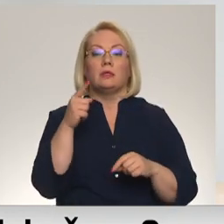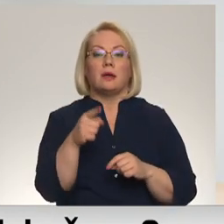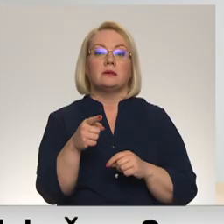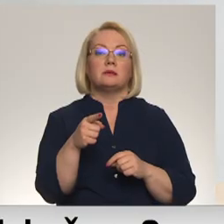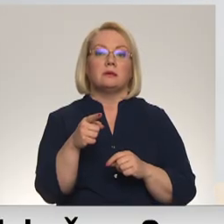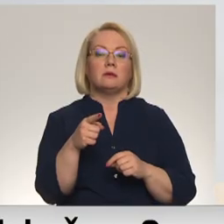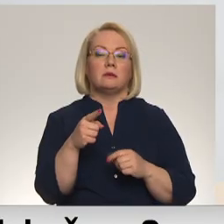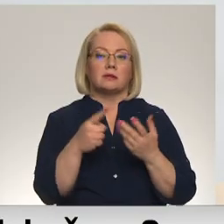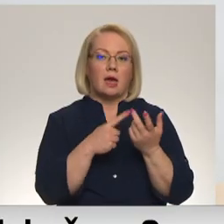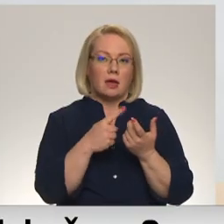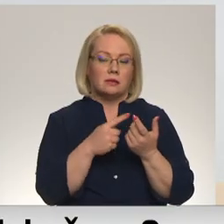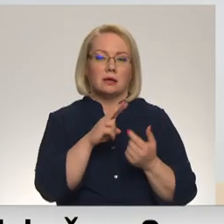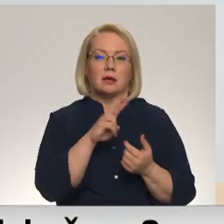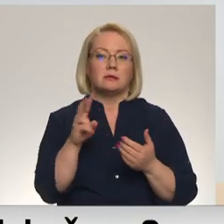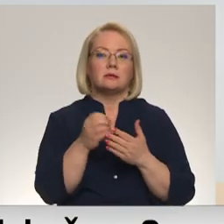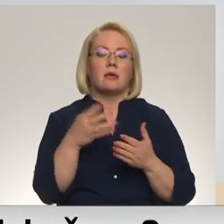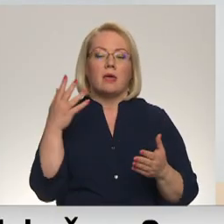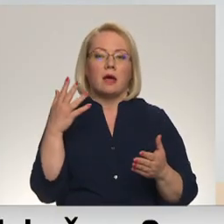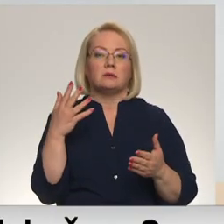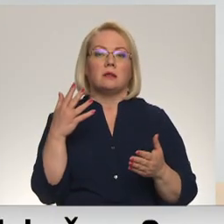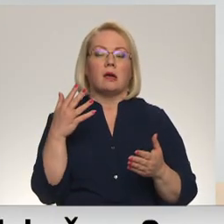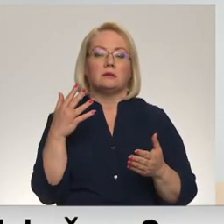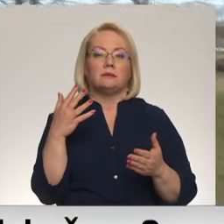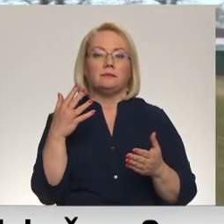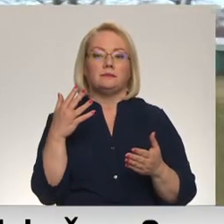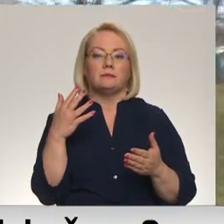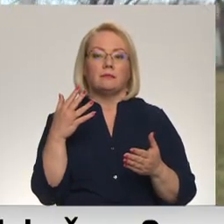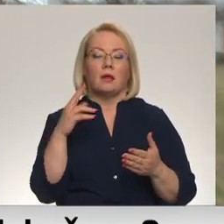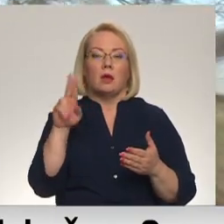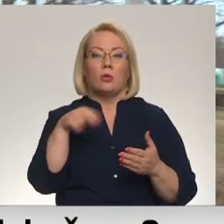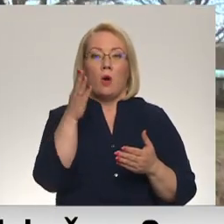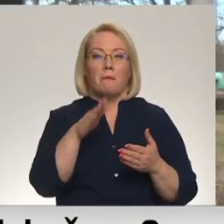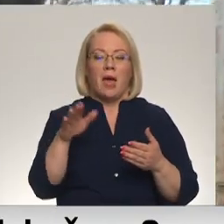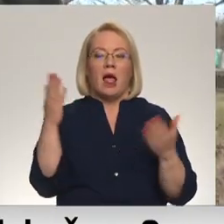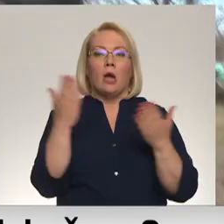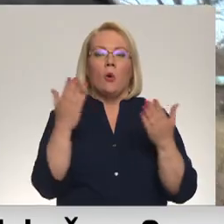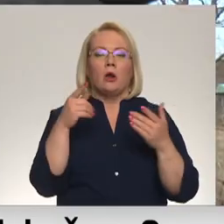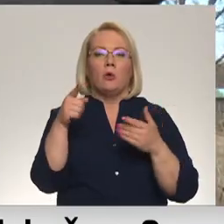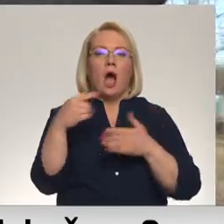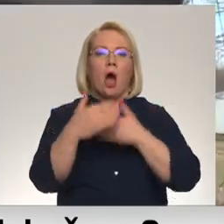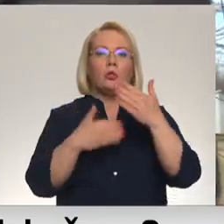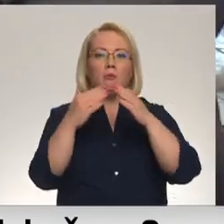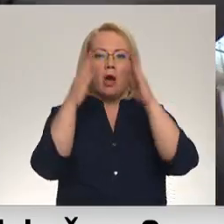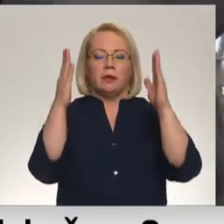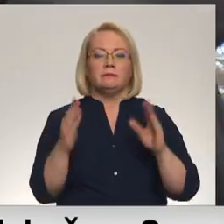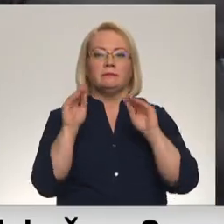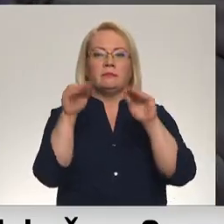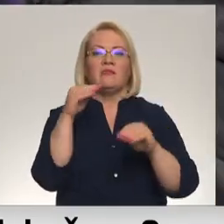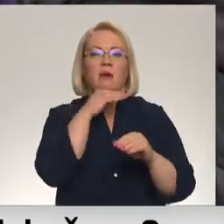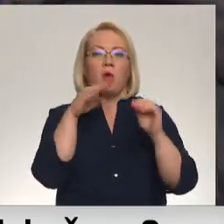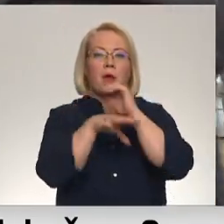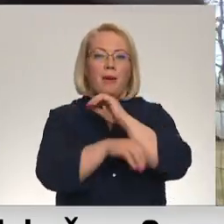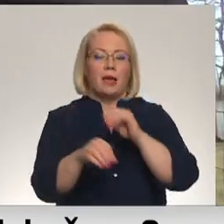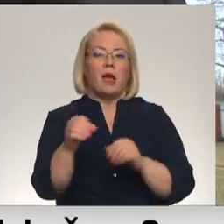tas cipars, kas sadārdzinās. Dobelē, kur tekstilu kontēneru uzstādīt tikai februāra beigās